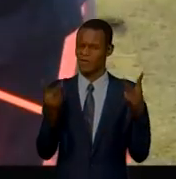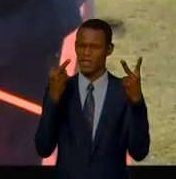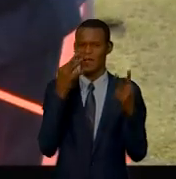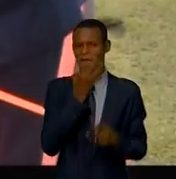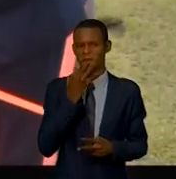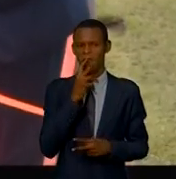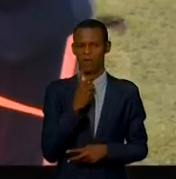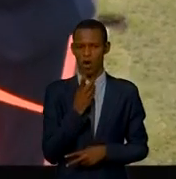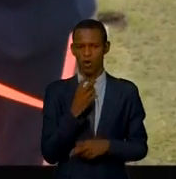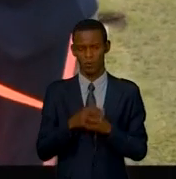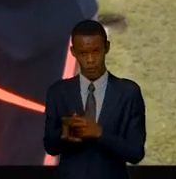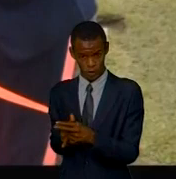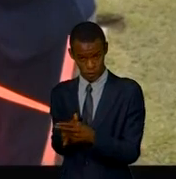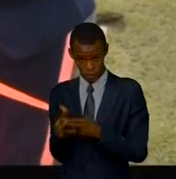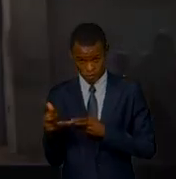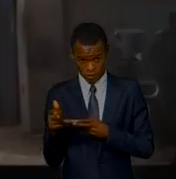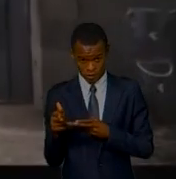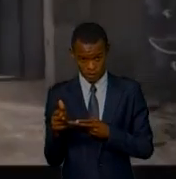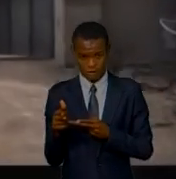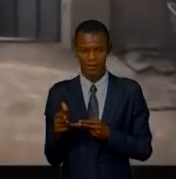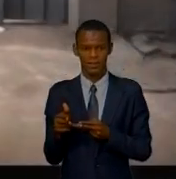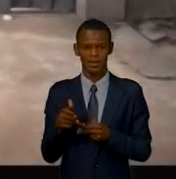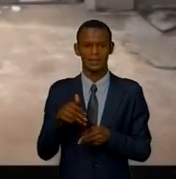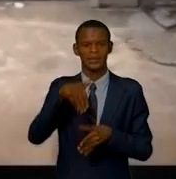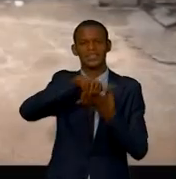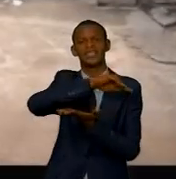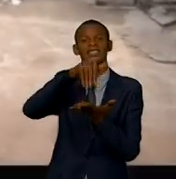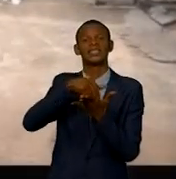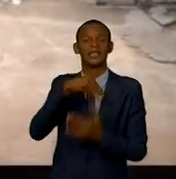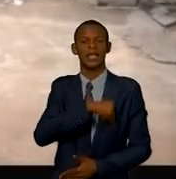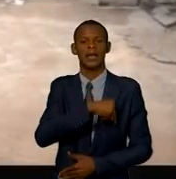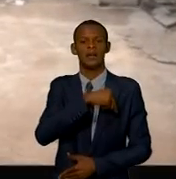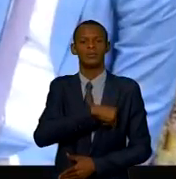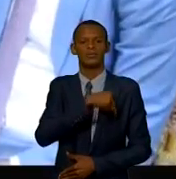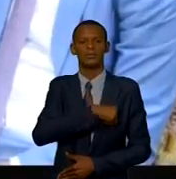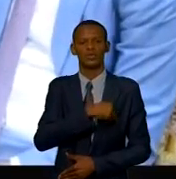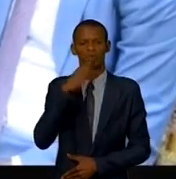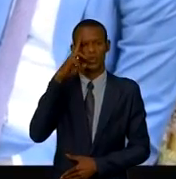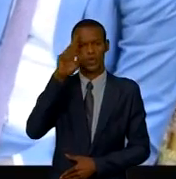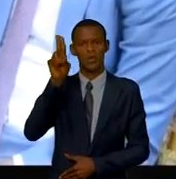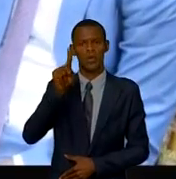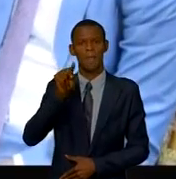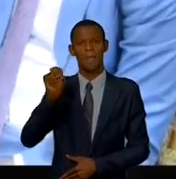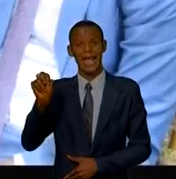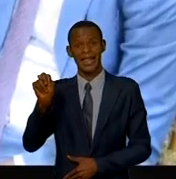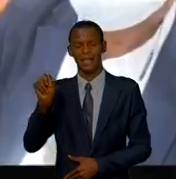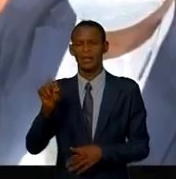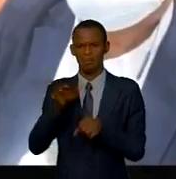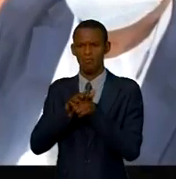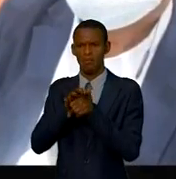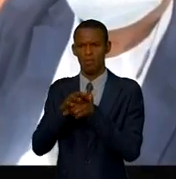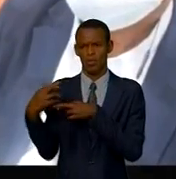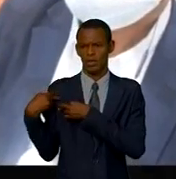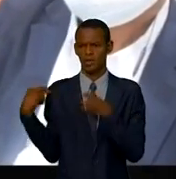Cette coupure de ruban ici, au centre d'émission de Bins à Pigeon, devant plusieurs personnalités, permet au public